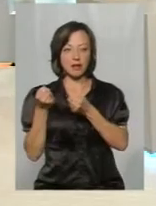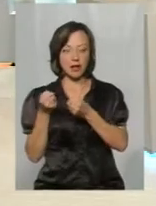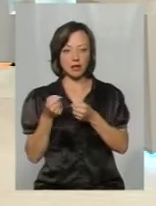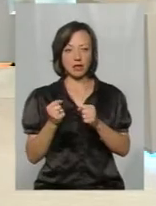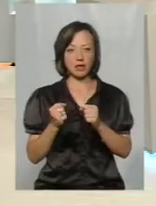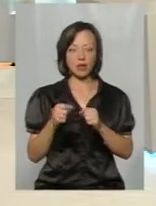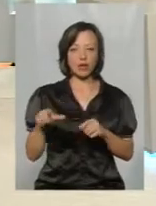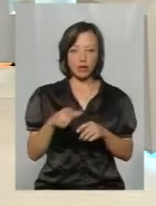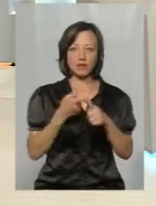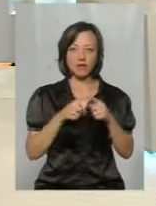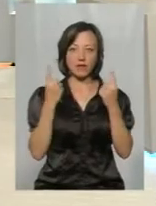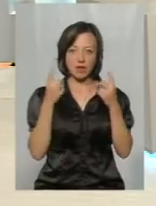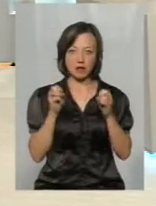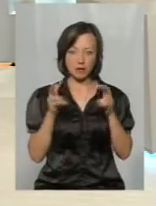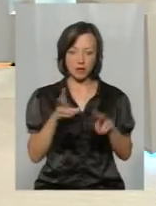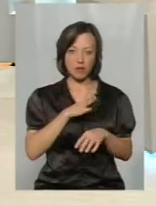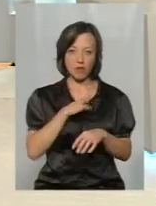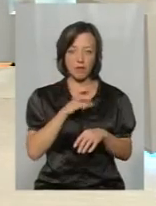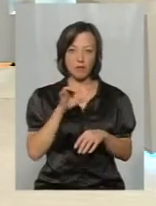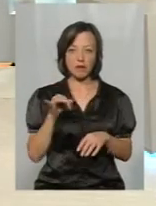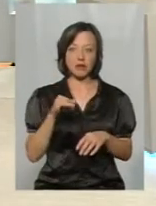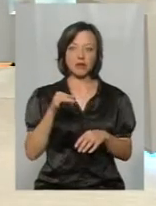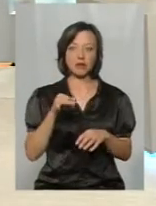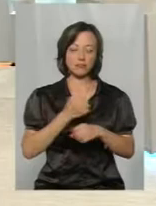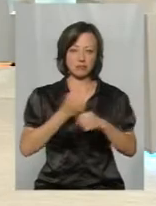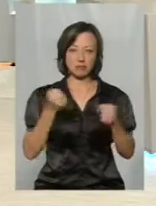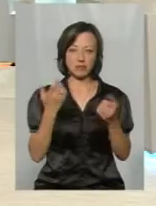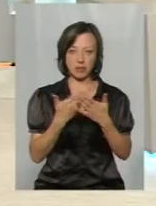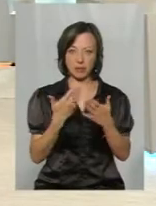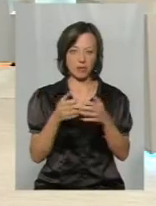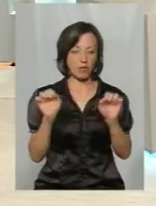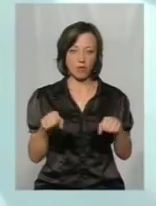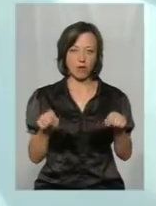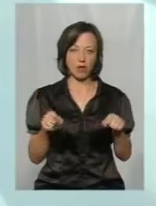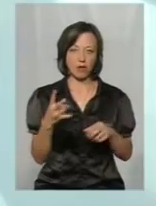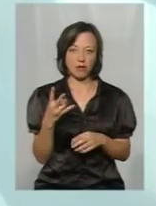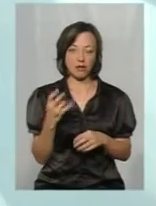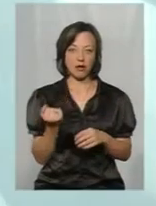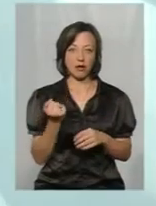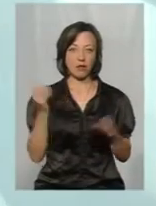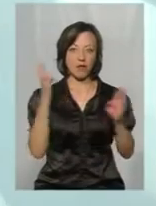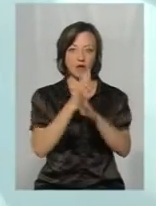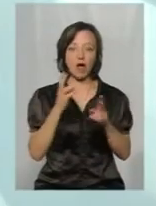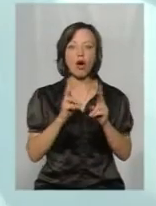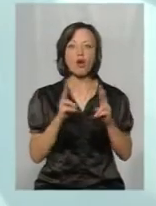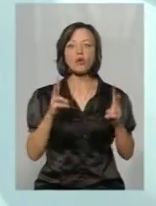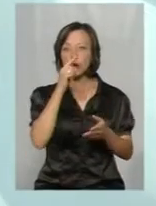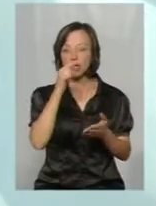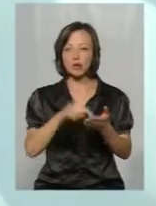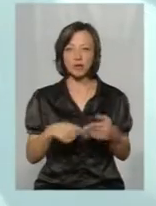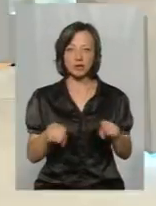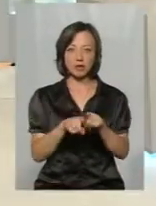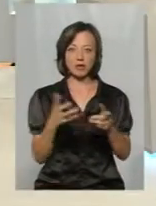поверхню. Тоді б це була велика небезпека. Тоді вони могли їх здетонувати, наприклад, на повітрі. А хто ж натрапив